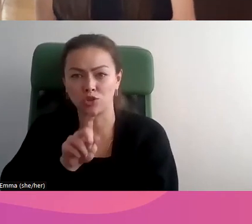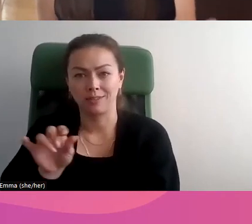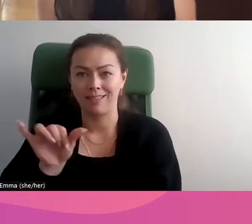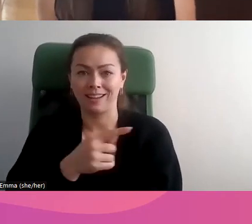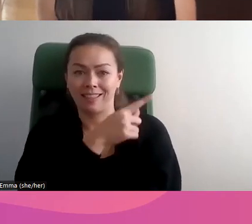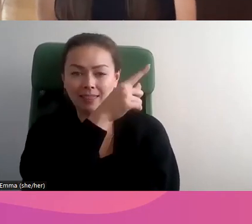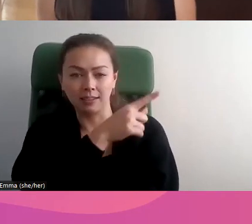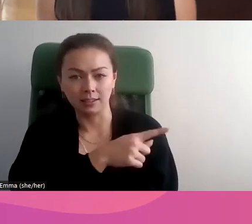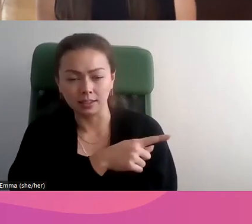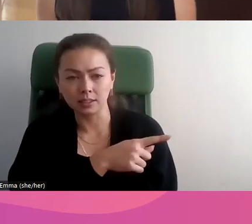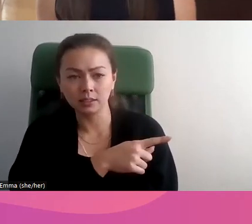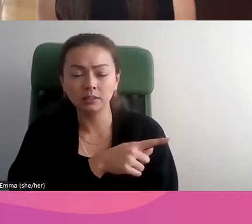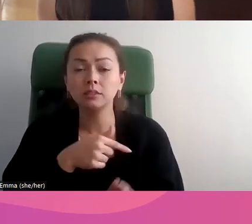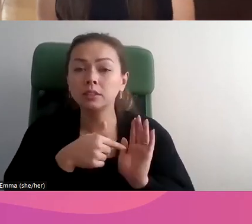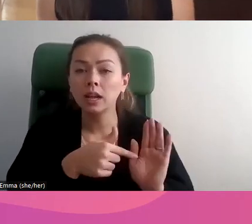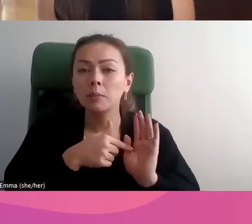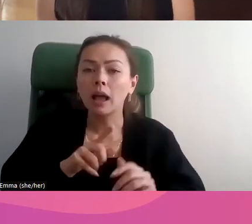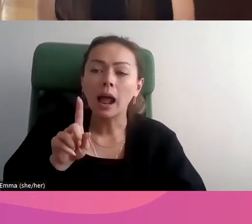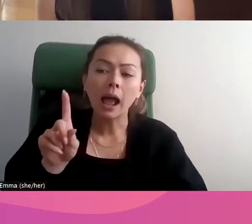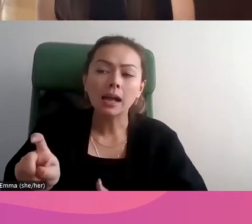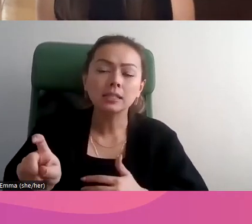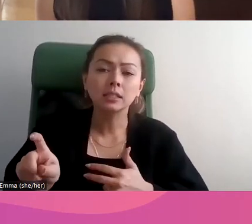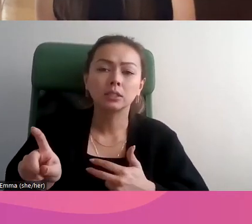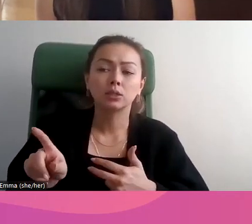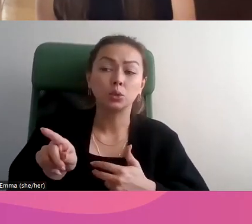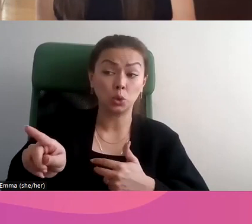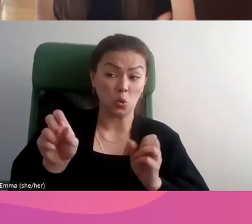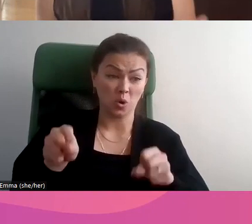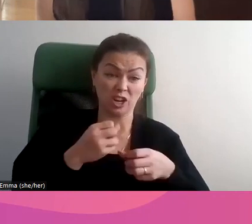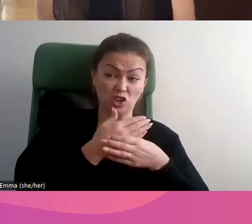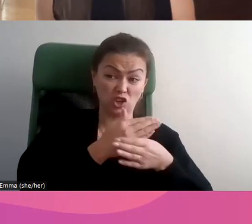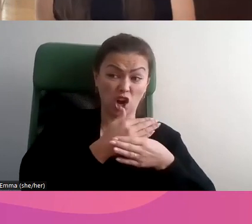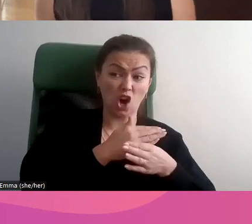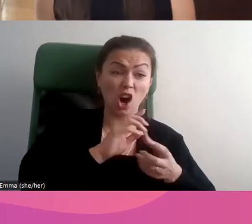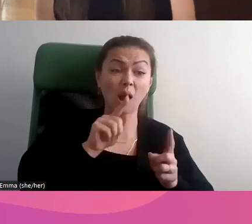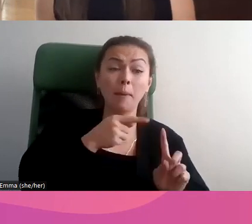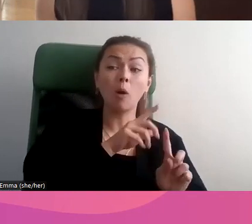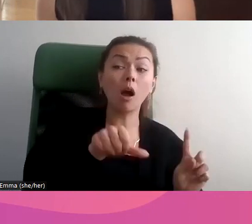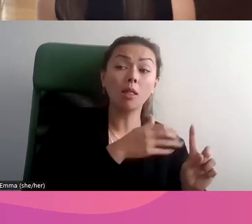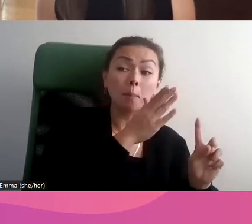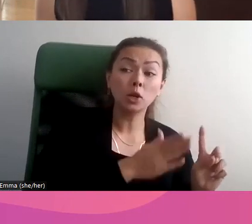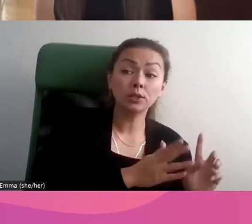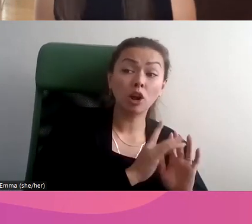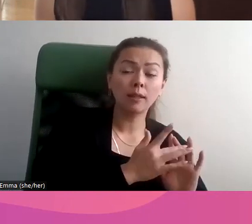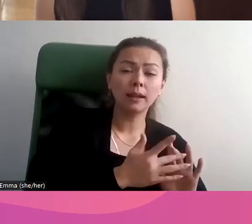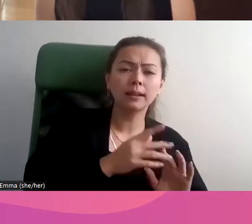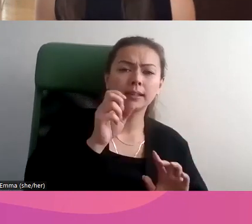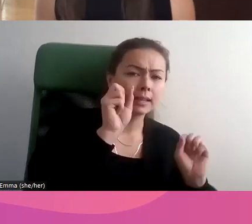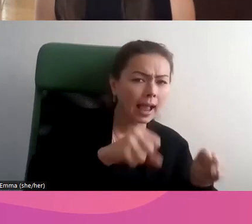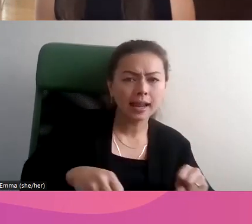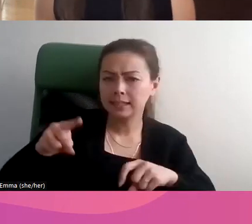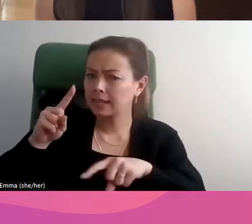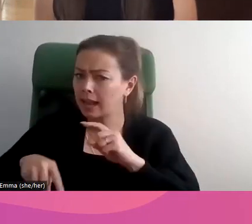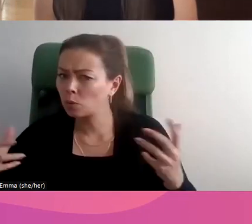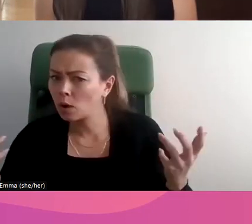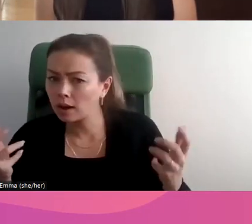voyons à l'écran. Alors, nous leur demandons, par exemple, qu'est-ce qu'il est acceptable et non acceptable de partager sur les autres en ligne? Alors, quand est-il